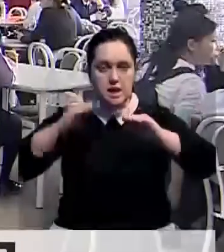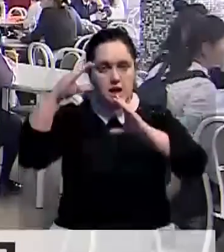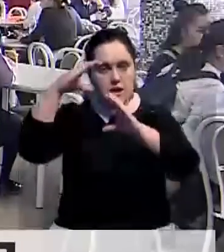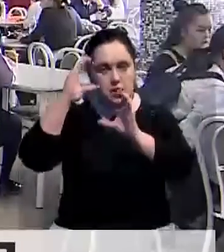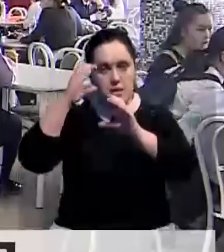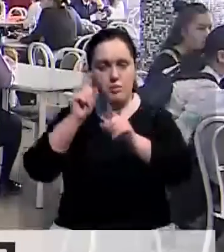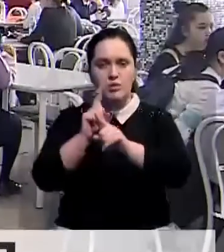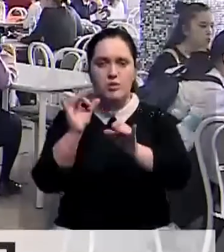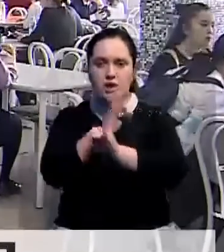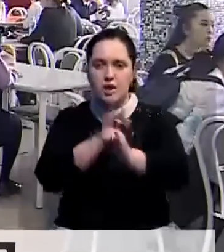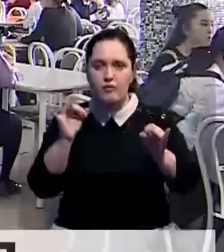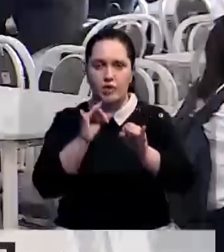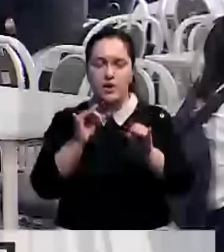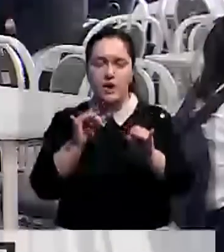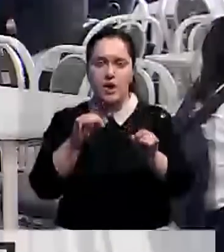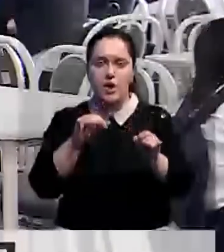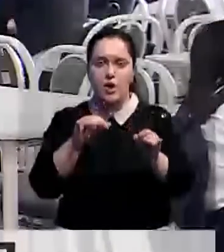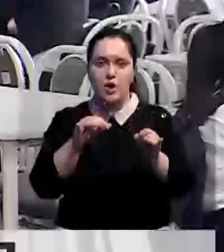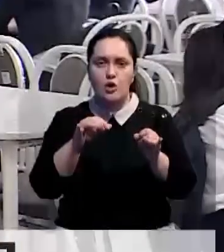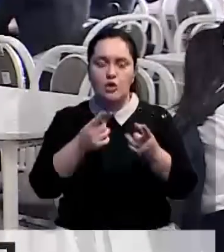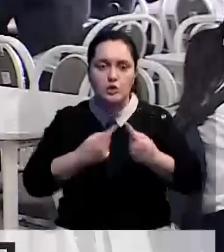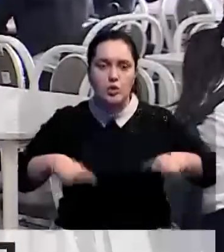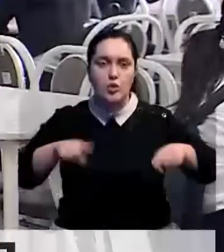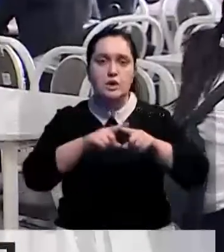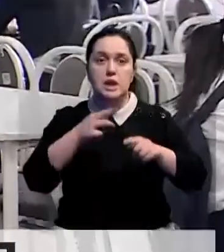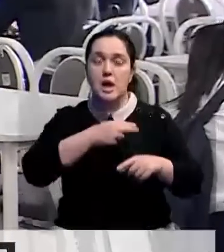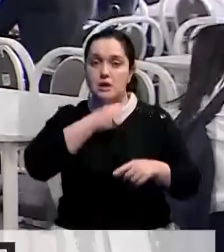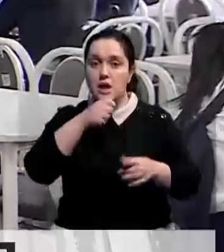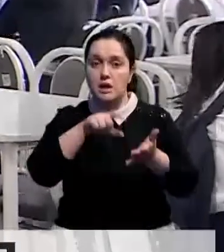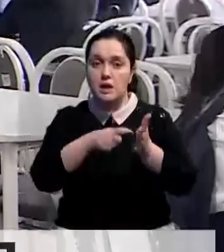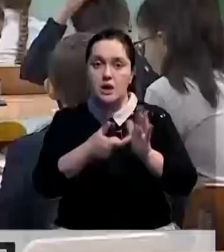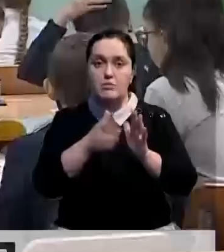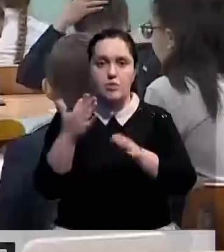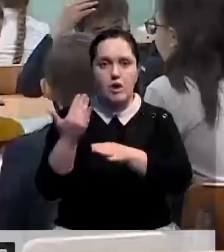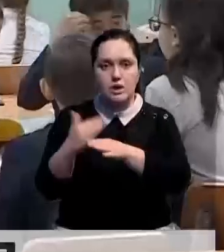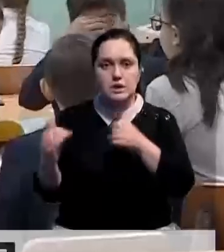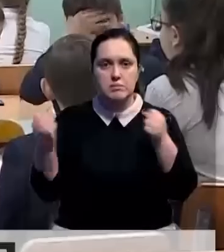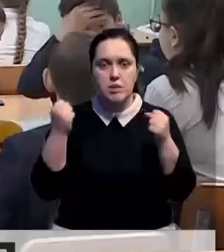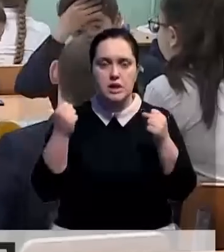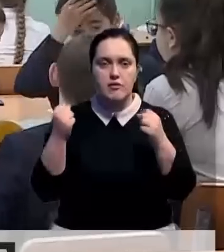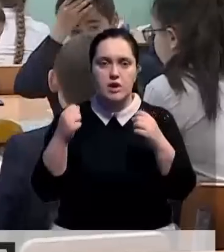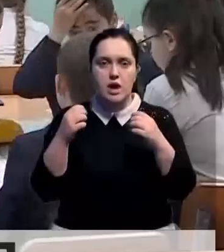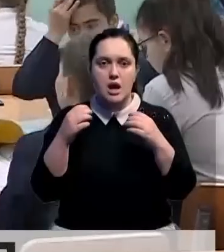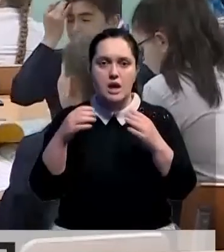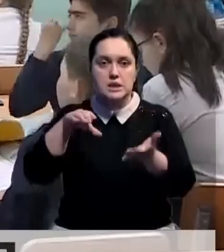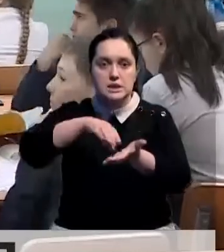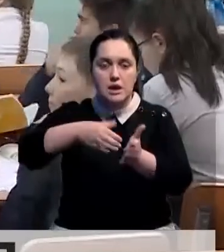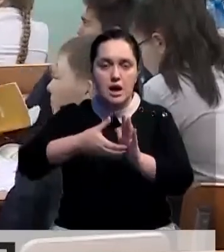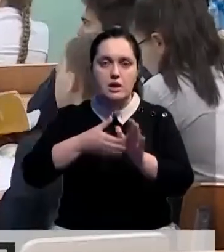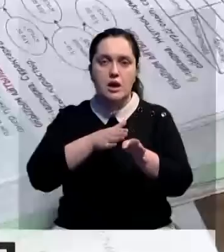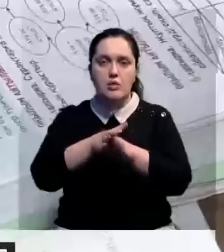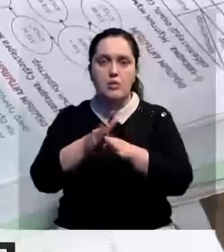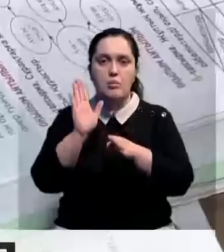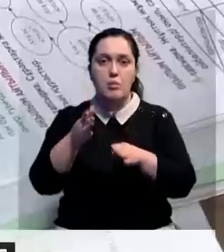каворкинг-зонами. Для учащихся начальных и старших классов предусмотрят отдельные спортивные залы. Реализовывать проект будет